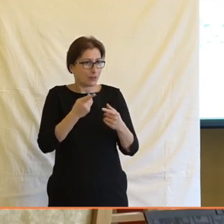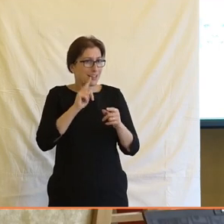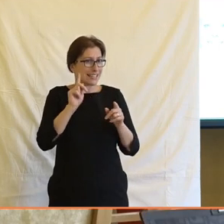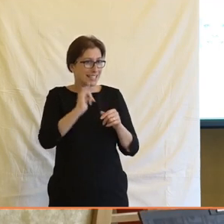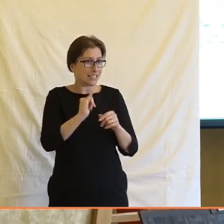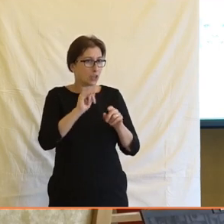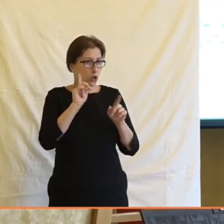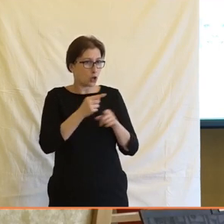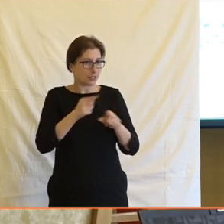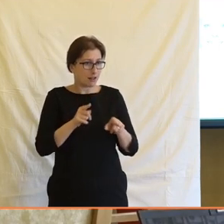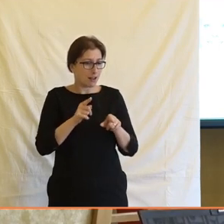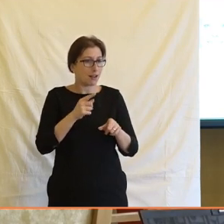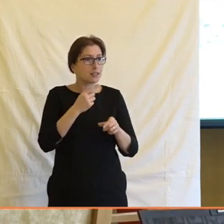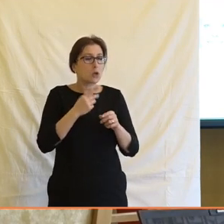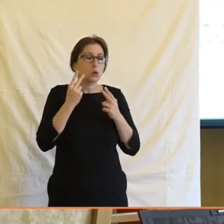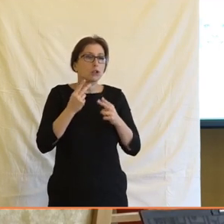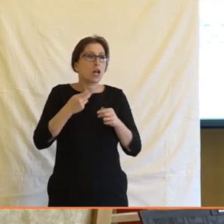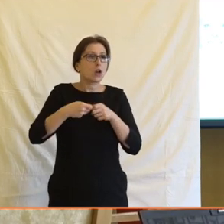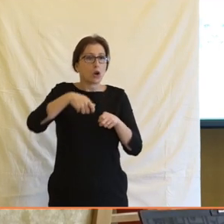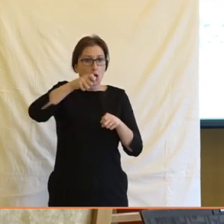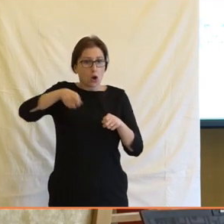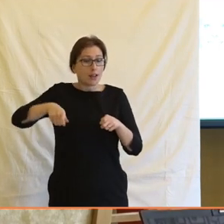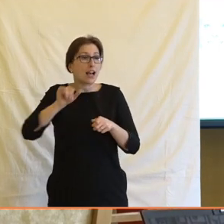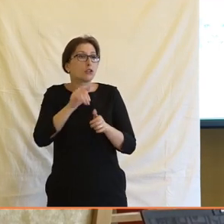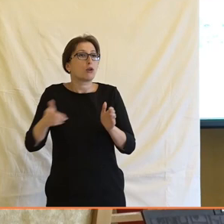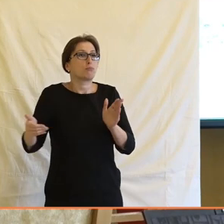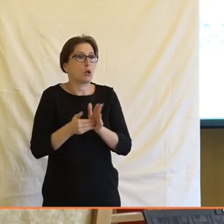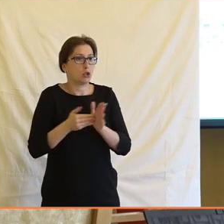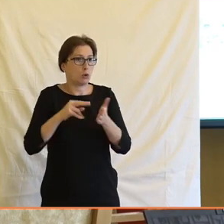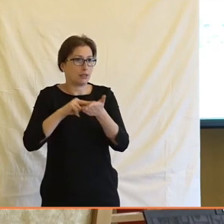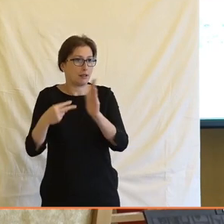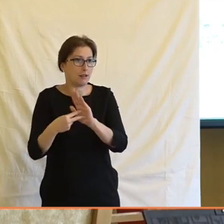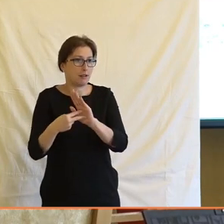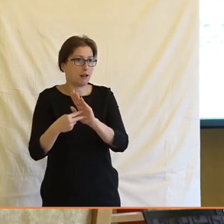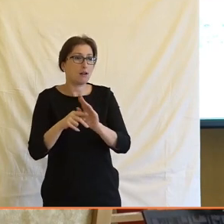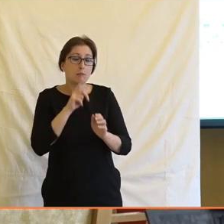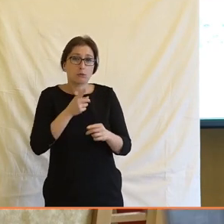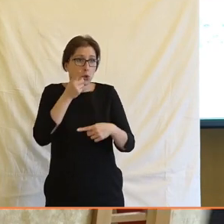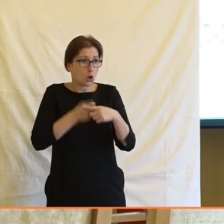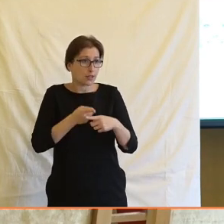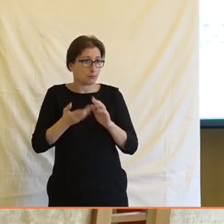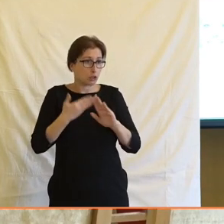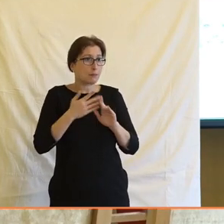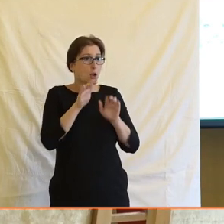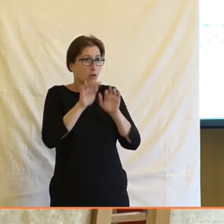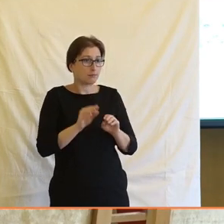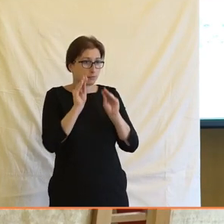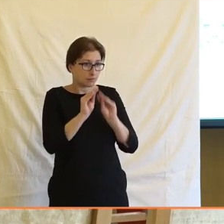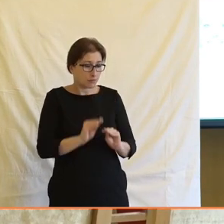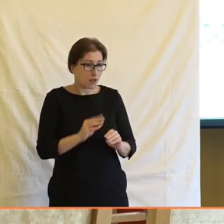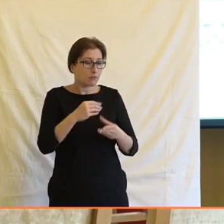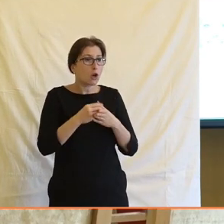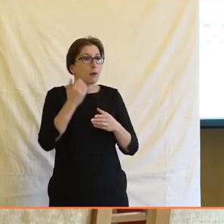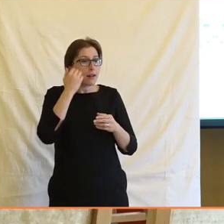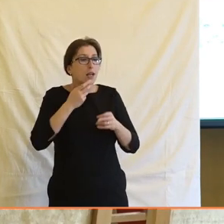mít ideálně jako kolegy ty uživatelé těch technologií. Jakože úplně konkrétní případ, já jsem programoval věc, přes kterou si lidi